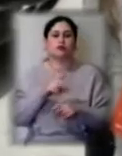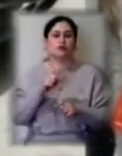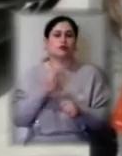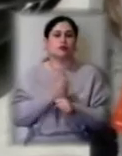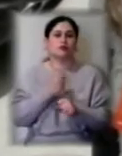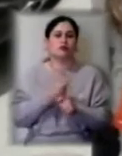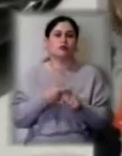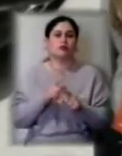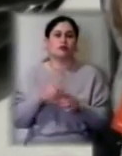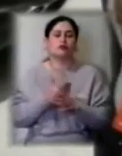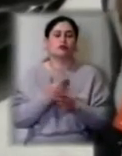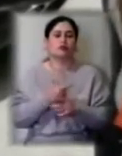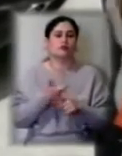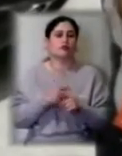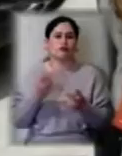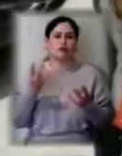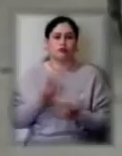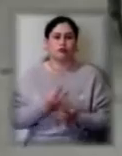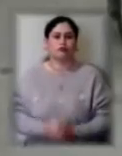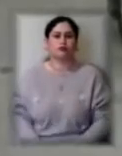така допомога для родини на часі.